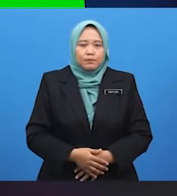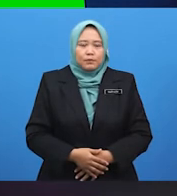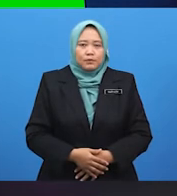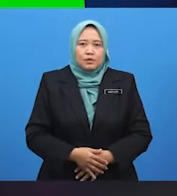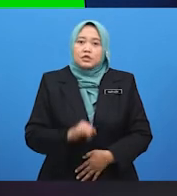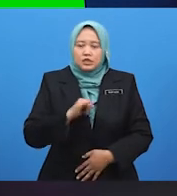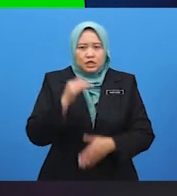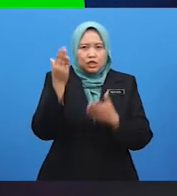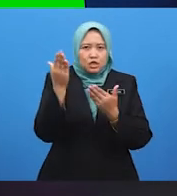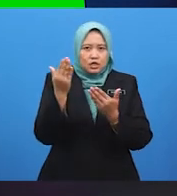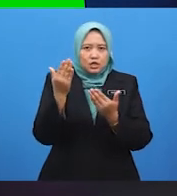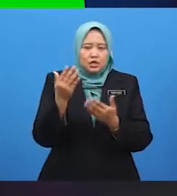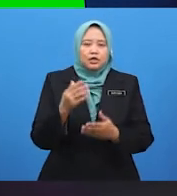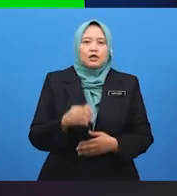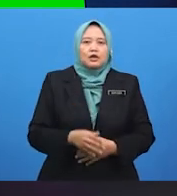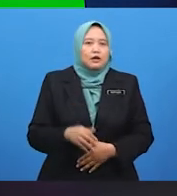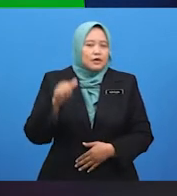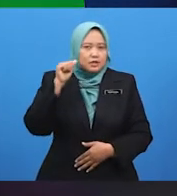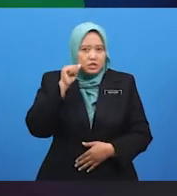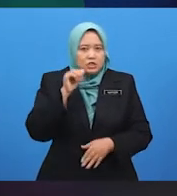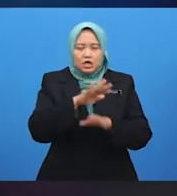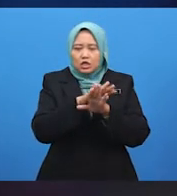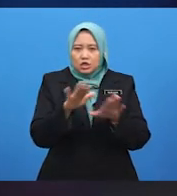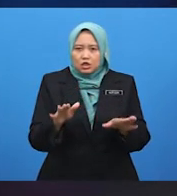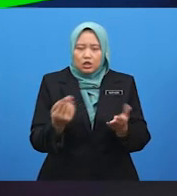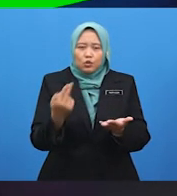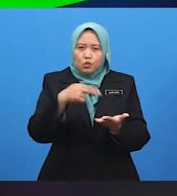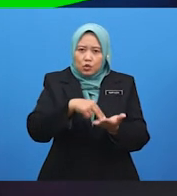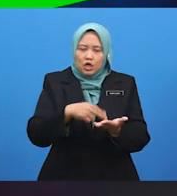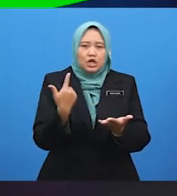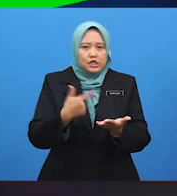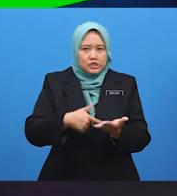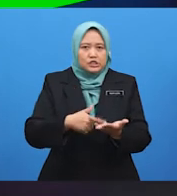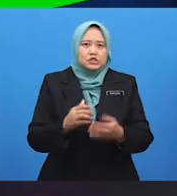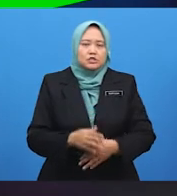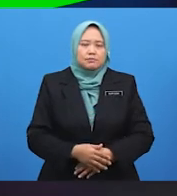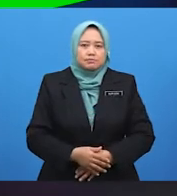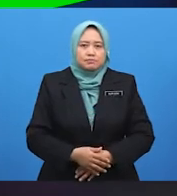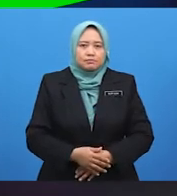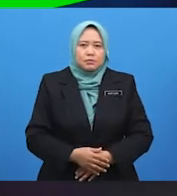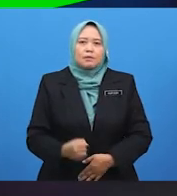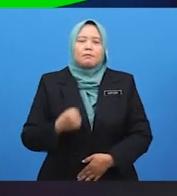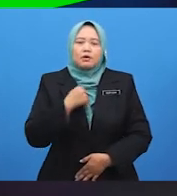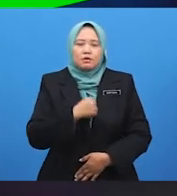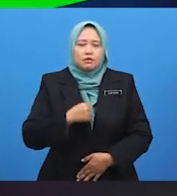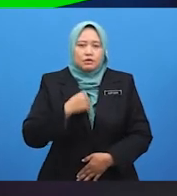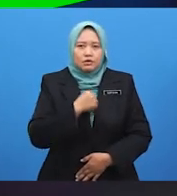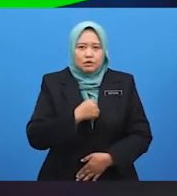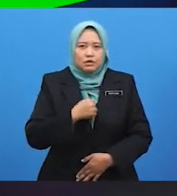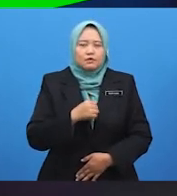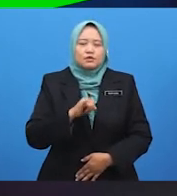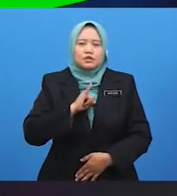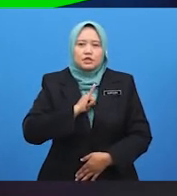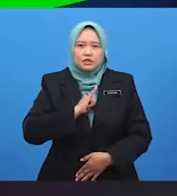berharap kamu tidak akan mengulangi perbuatan ini. Maafkan saya, Kamal. Saya tidak patut berbuat begini.